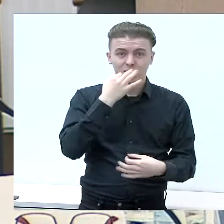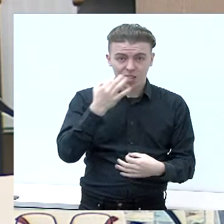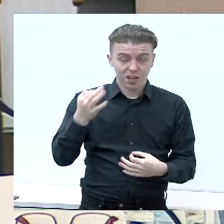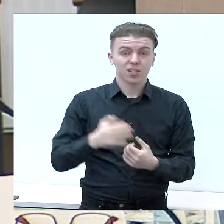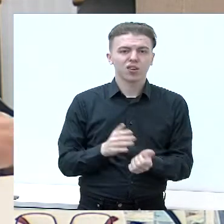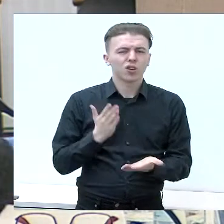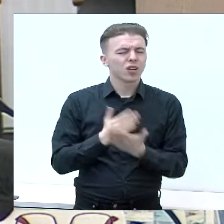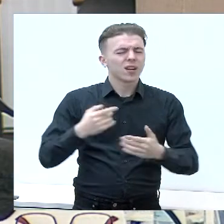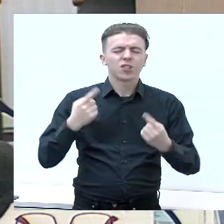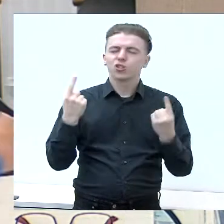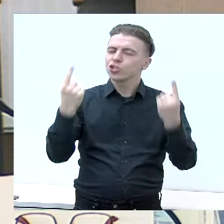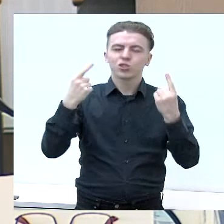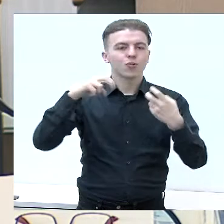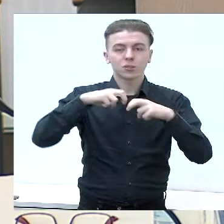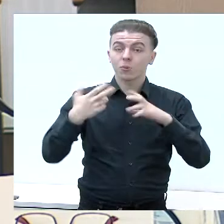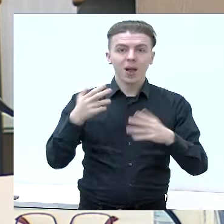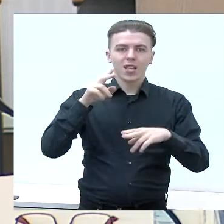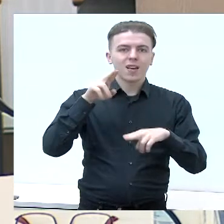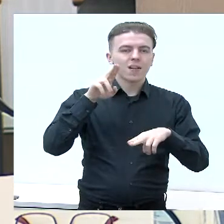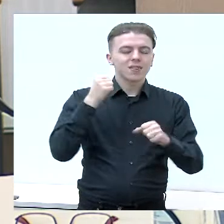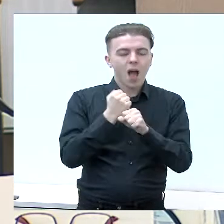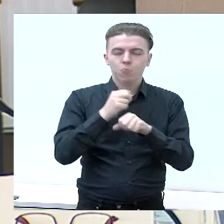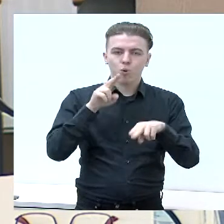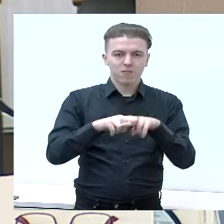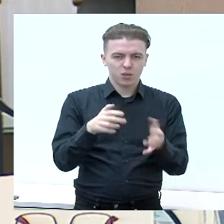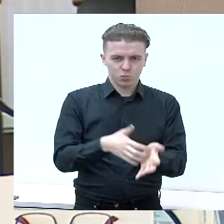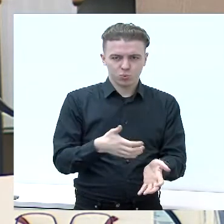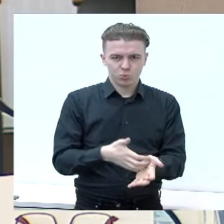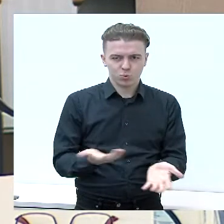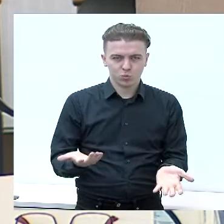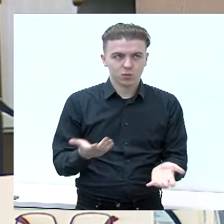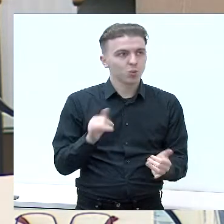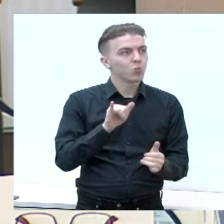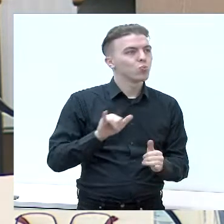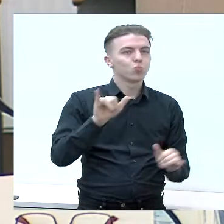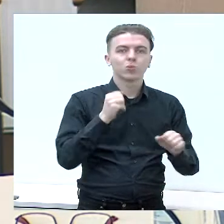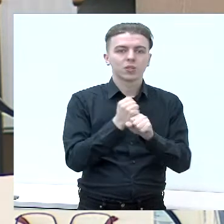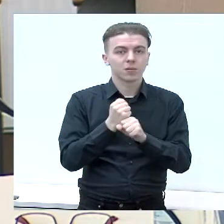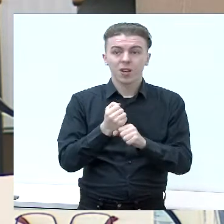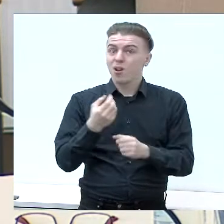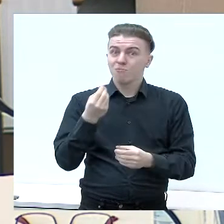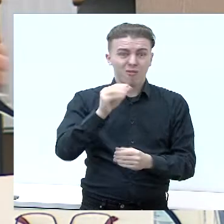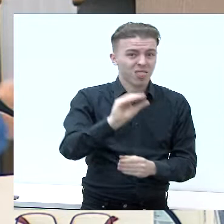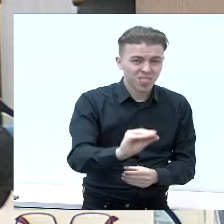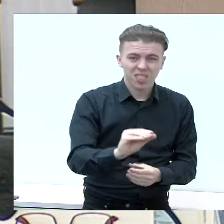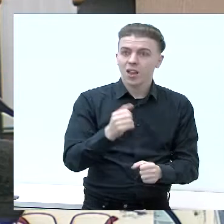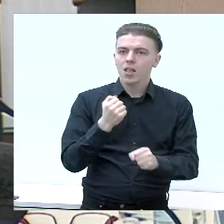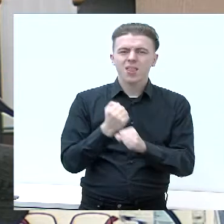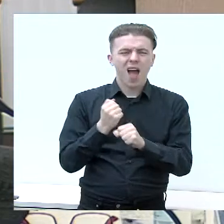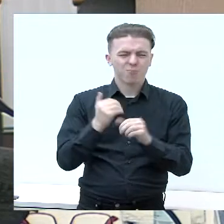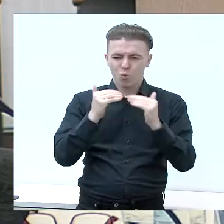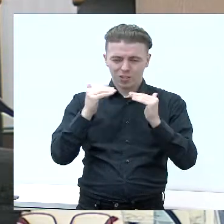Didžiausia problema yra darbo vietų Kalvarijų atrūkumas. Mažas darbo užmokestis, didžiausias nedarbas. Tai